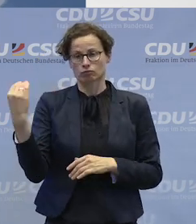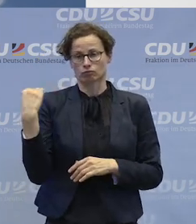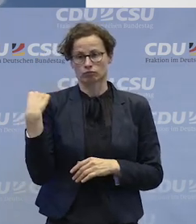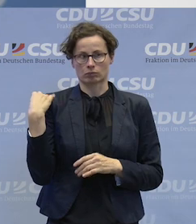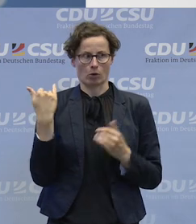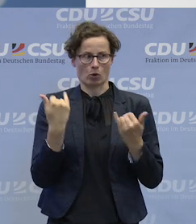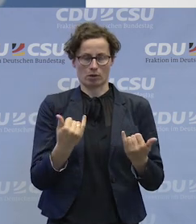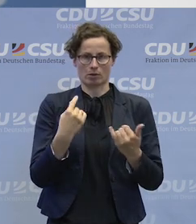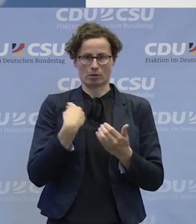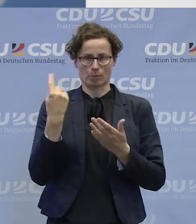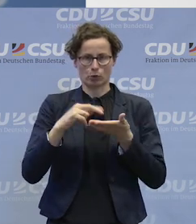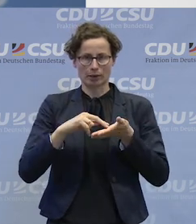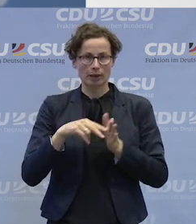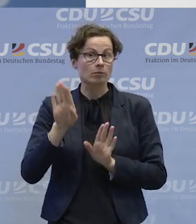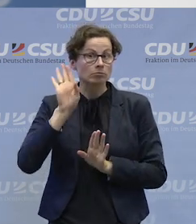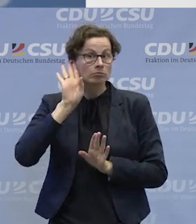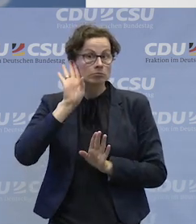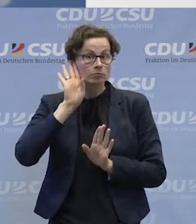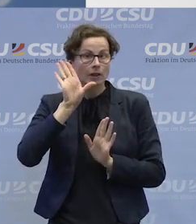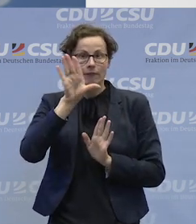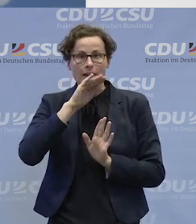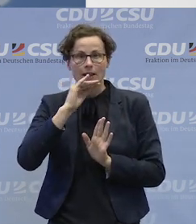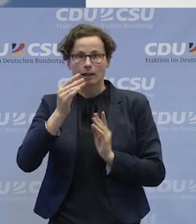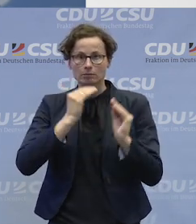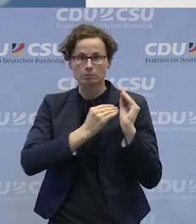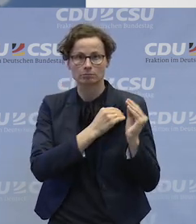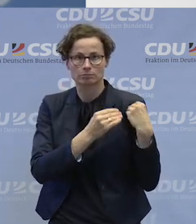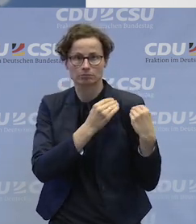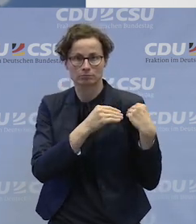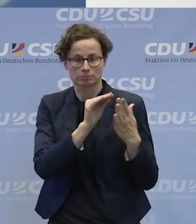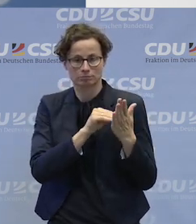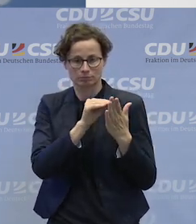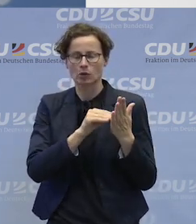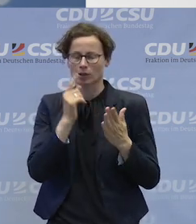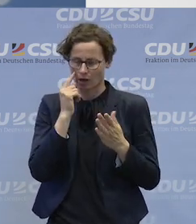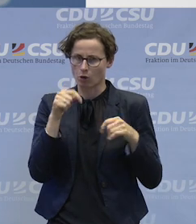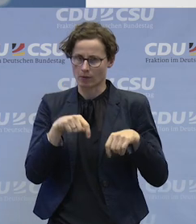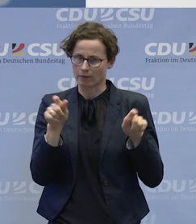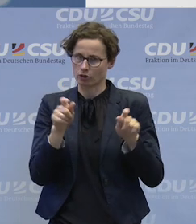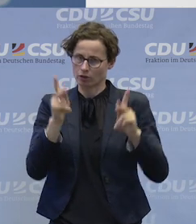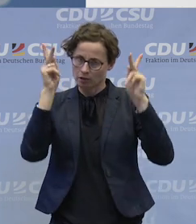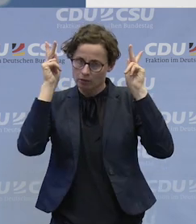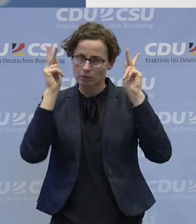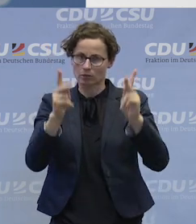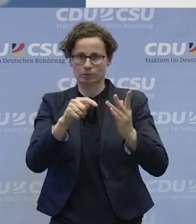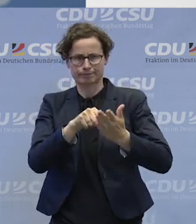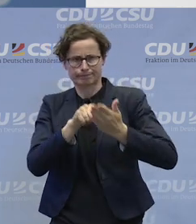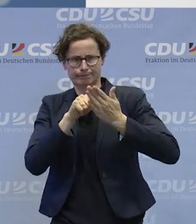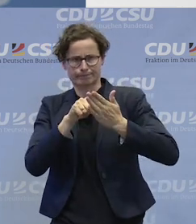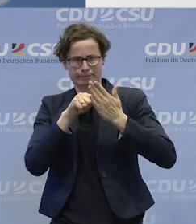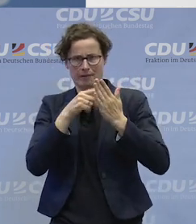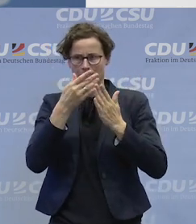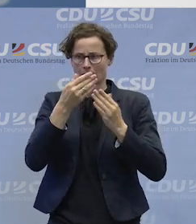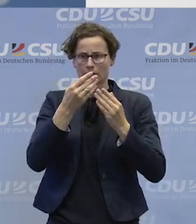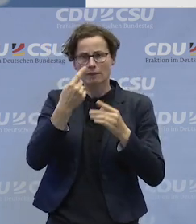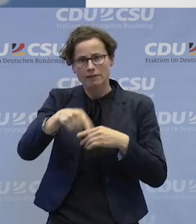Ohren und sind ansonsten still, um ganz viel mitzunehmen. Und ich glaube, dass diese Veranstaltung uns auch wirklich einiges gebracht hat für